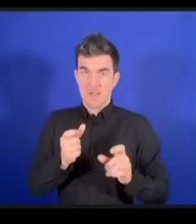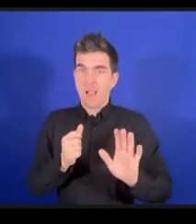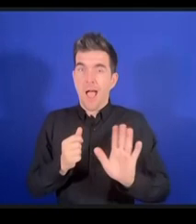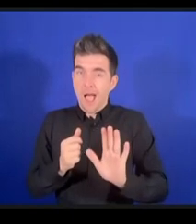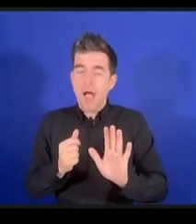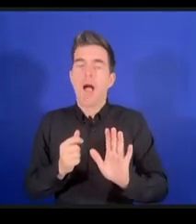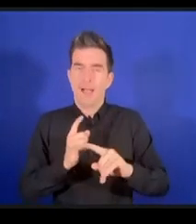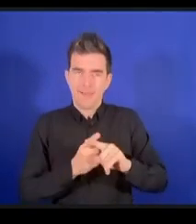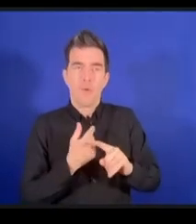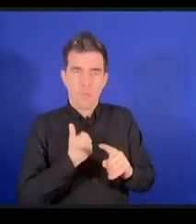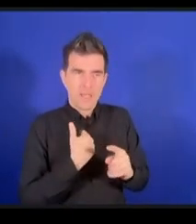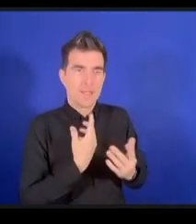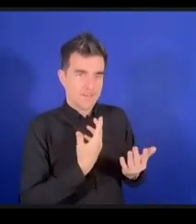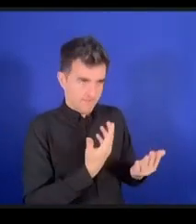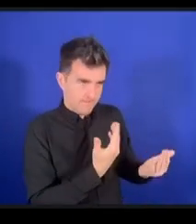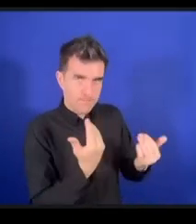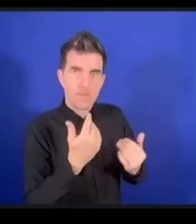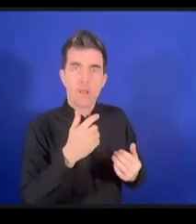situation de handicap.